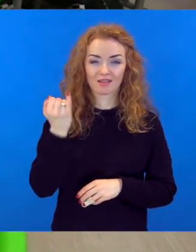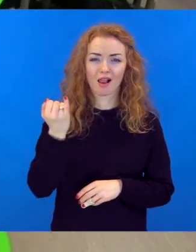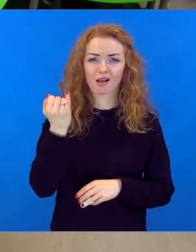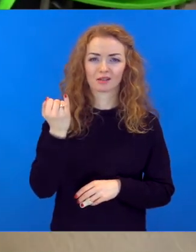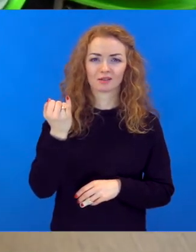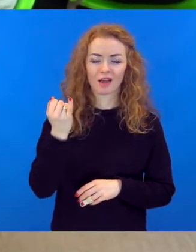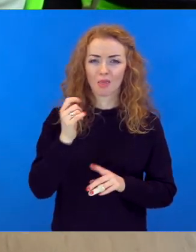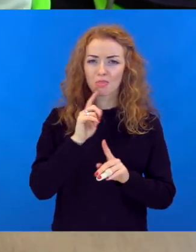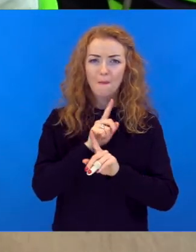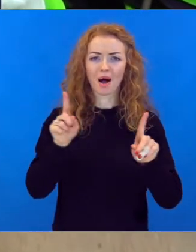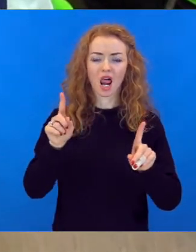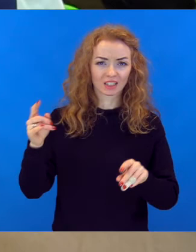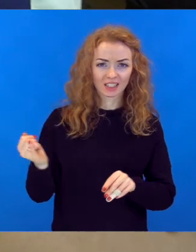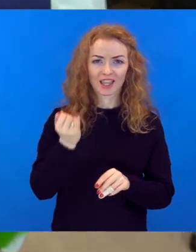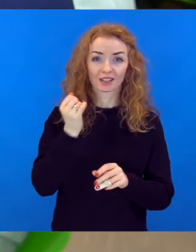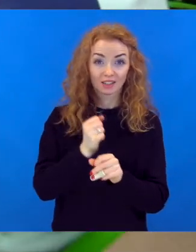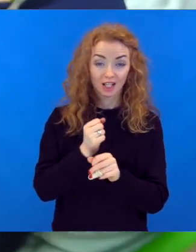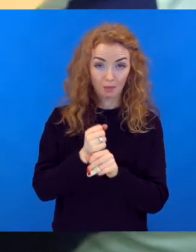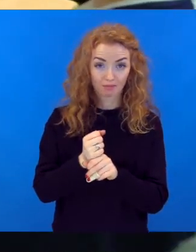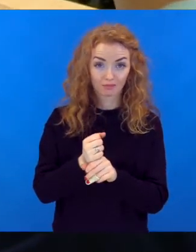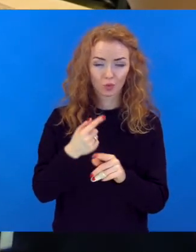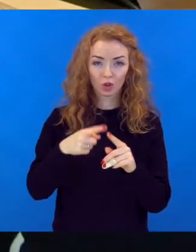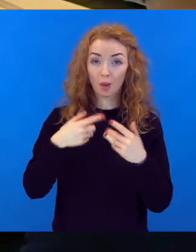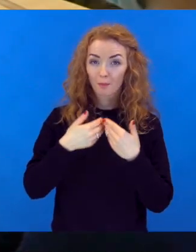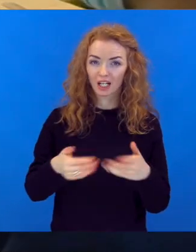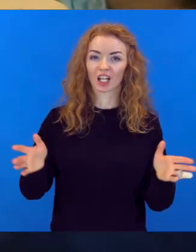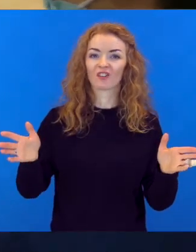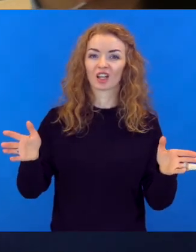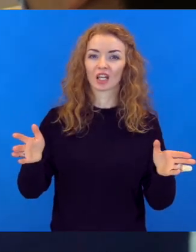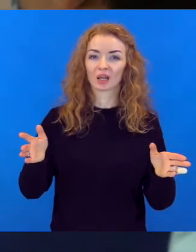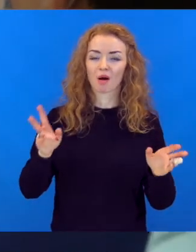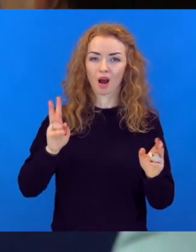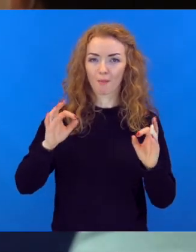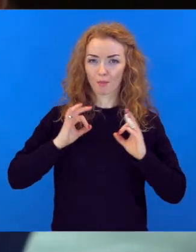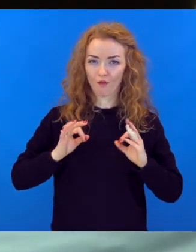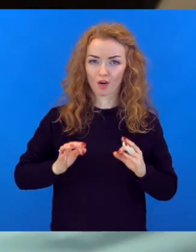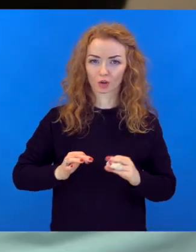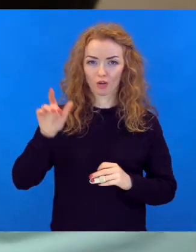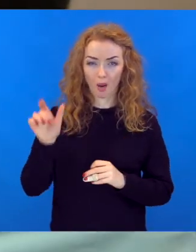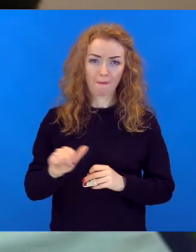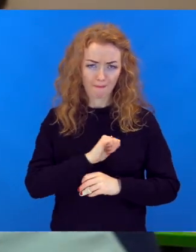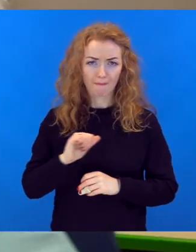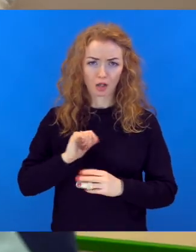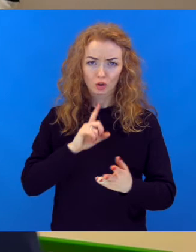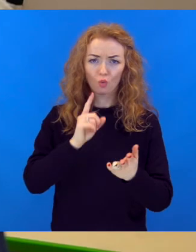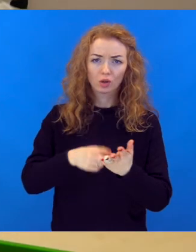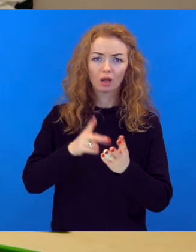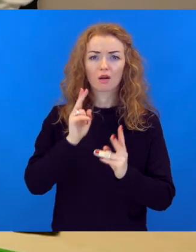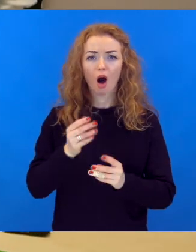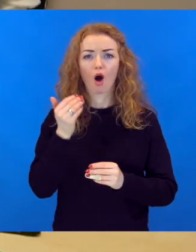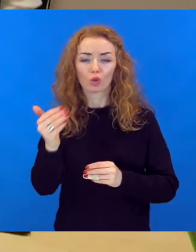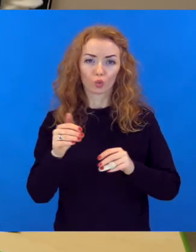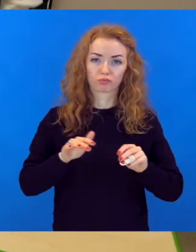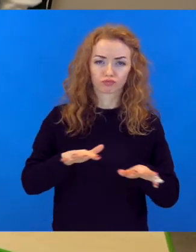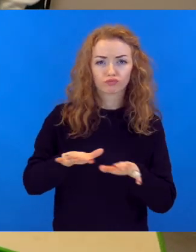Ja tevi interesē dinamiskas darbs, interesants darbs un brīvība kā cilvēkam, kā profesionālim, kur tu pats